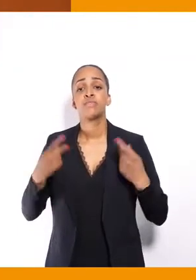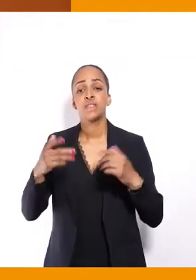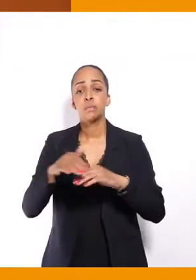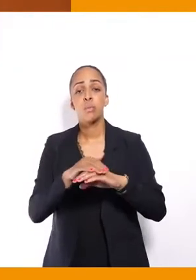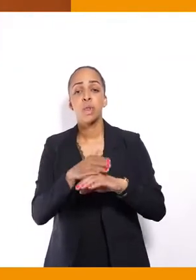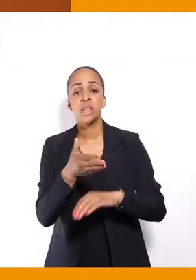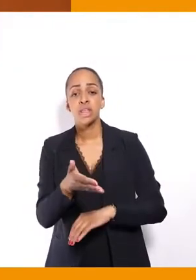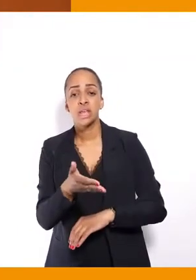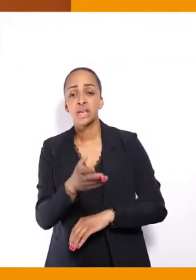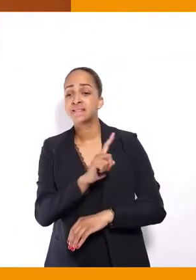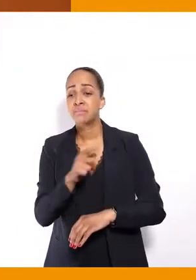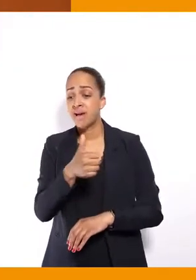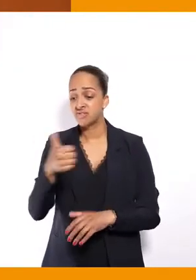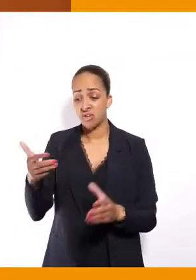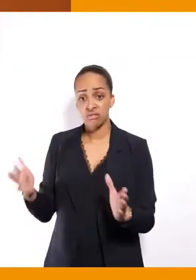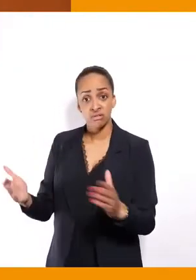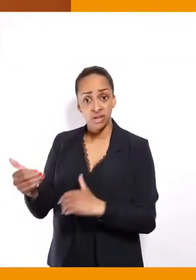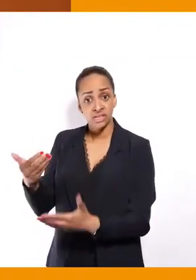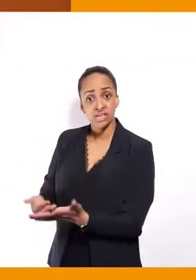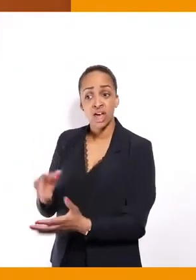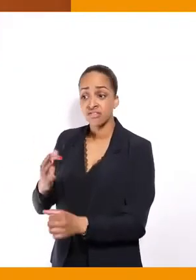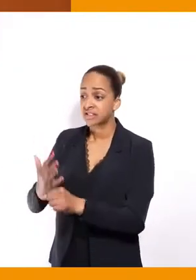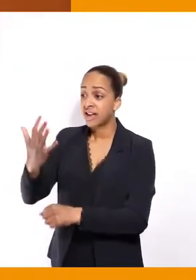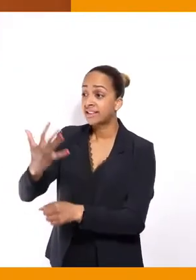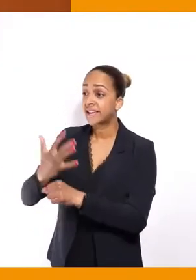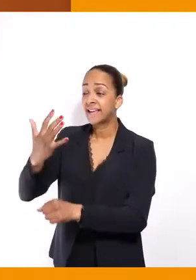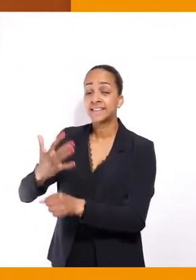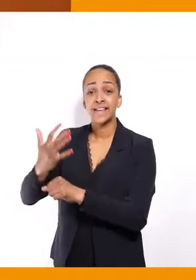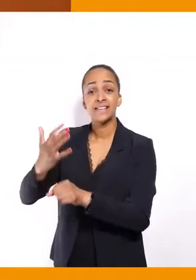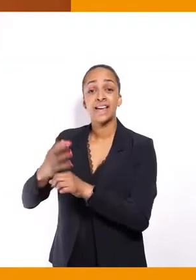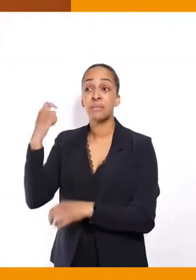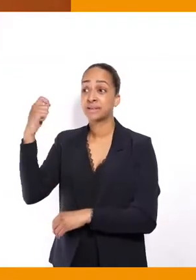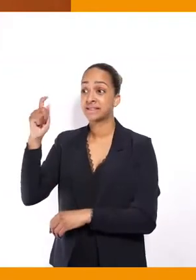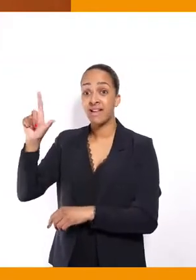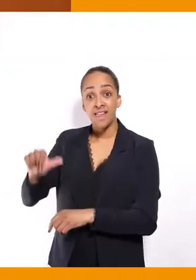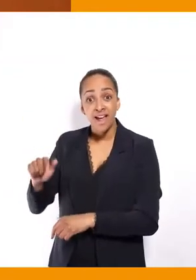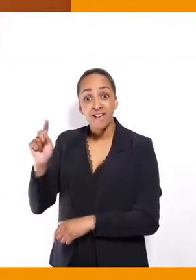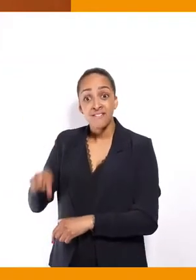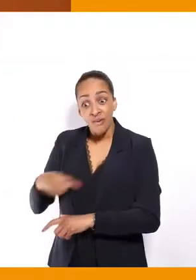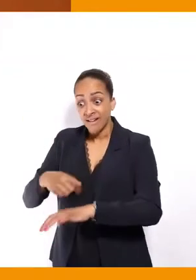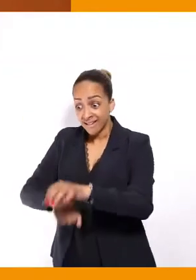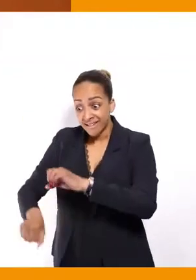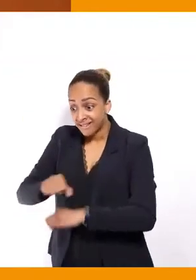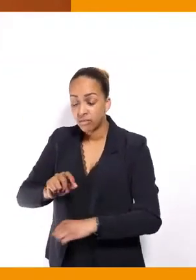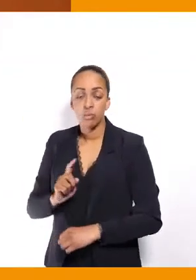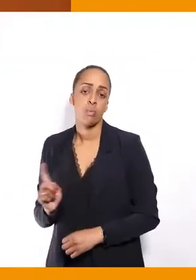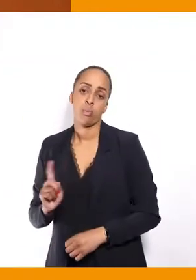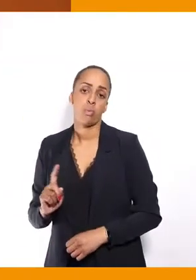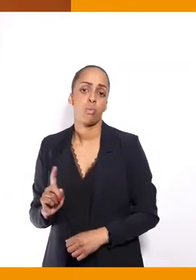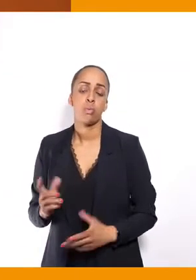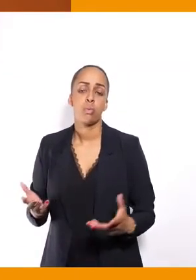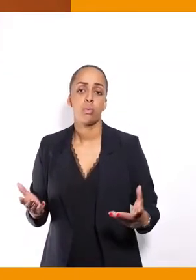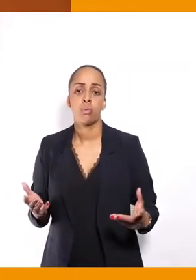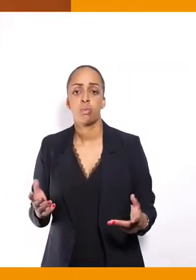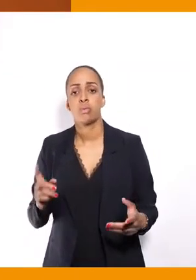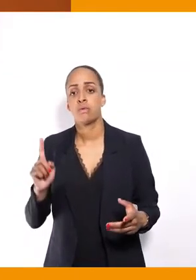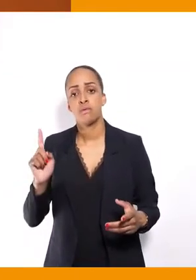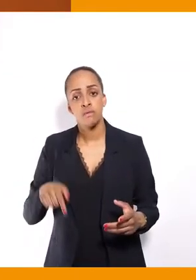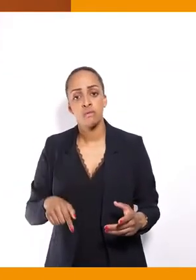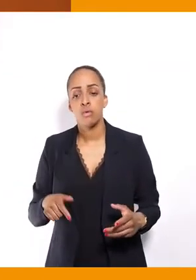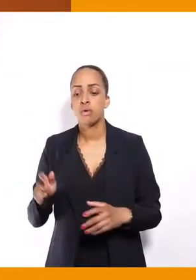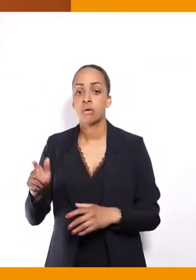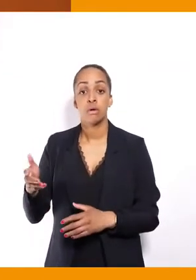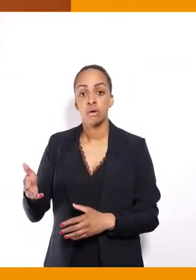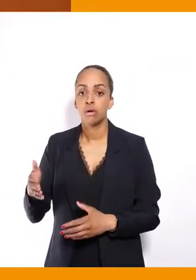seuls d'élections tous les cinq ans au moment des présidentielles, mais si on n pas capable de faire ce qu'il faut pour les